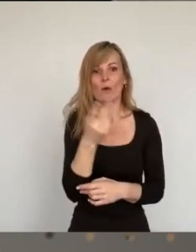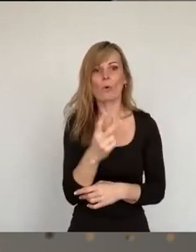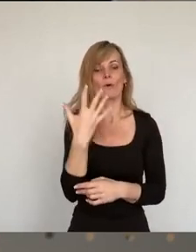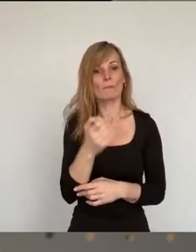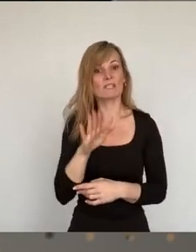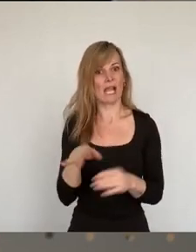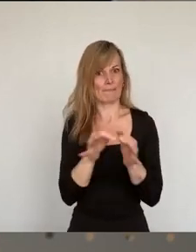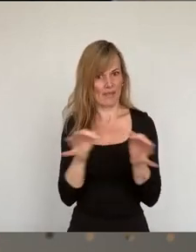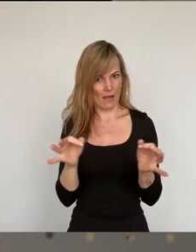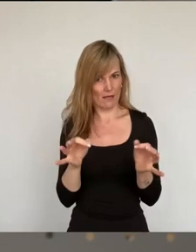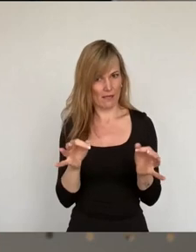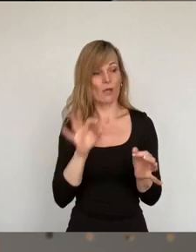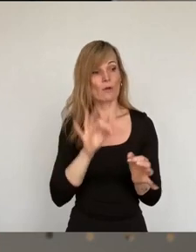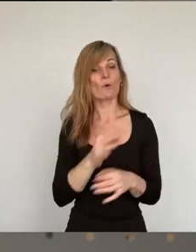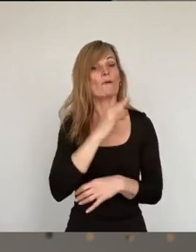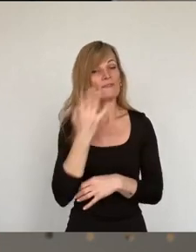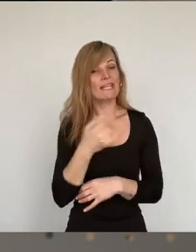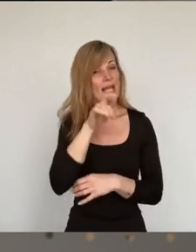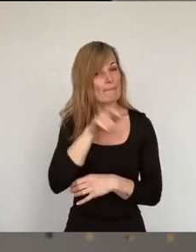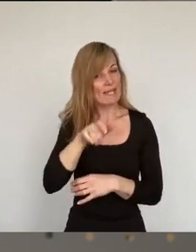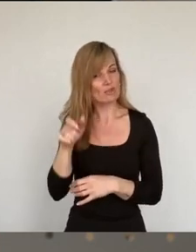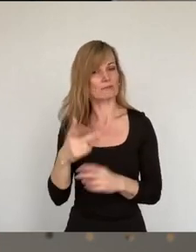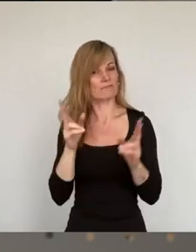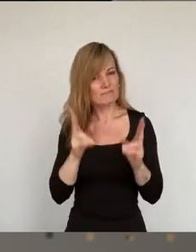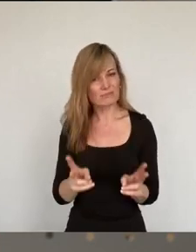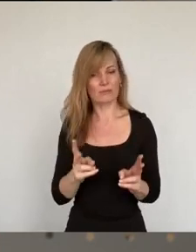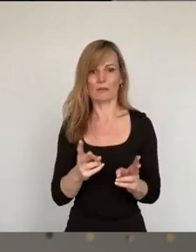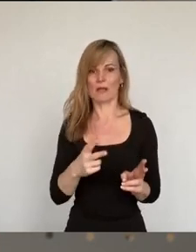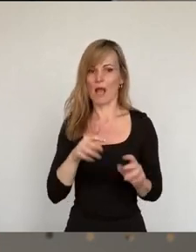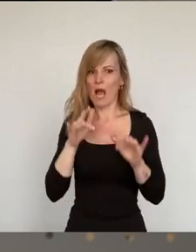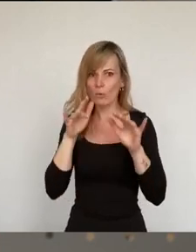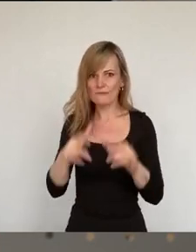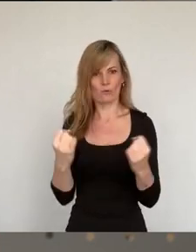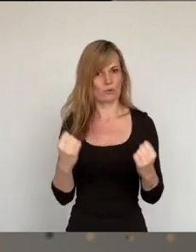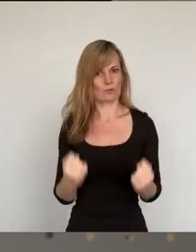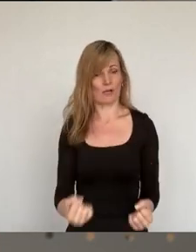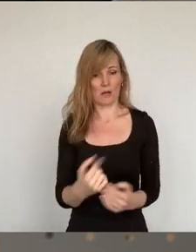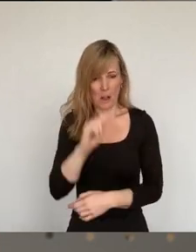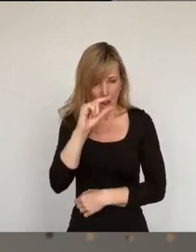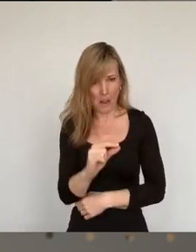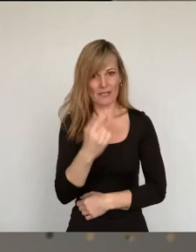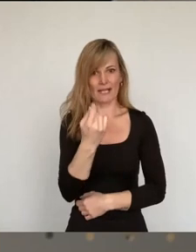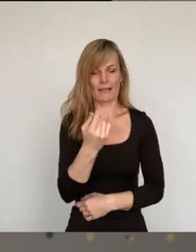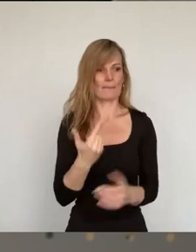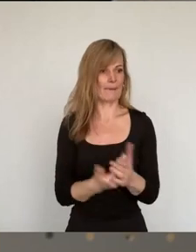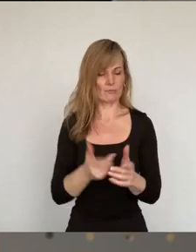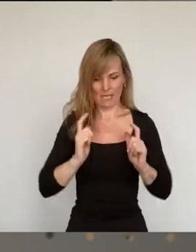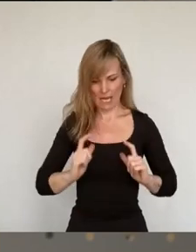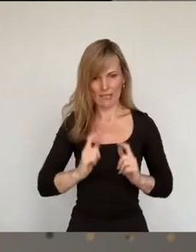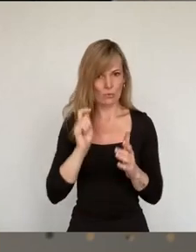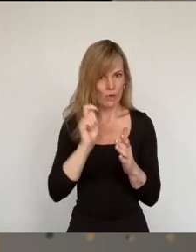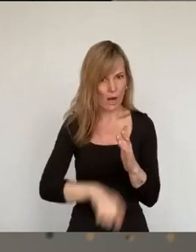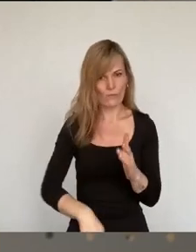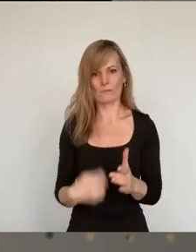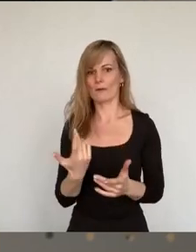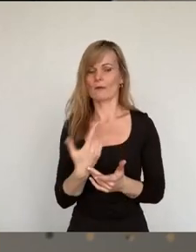die für viele Menschen ganz reale Auswirkungen hat. Denn mit dem wenigen Geld, zum Beispiel Kleidung zu kaufen auf einem Trödelmarkt,